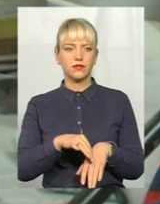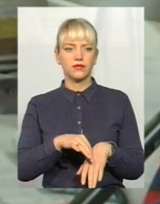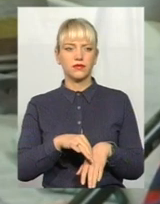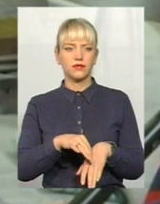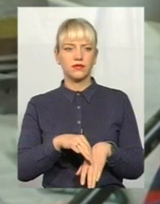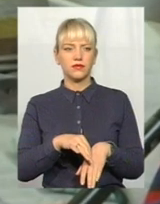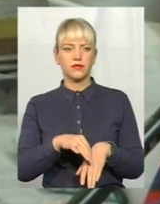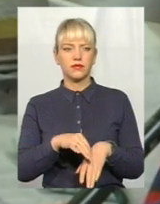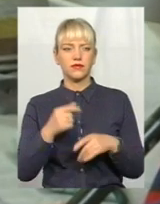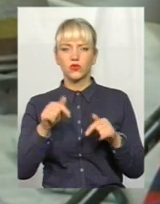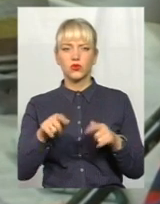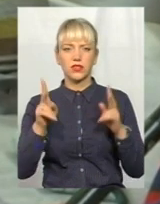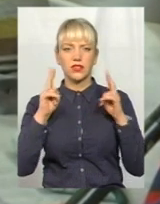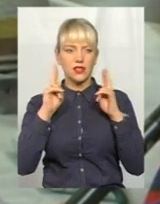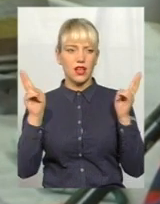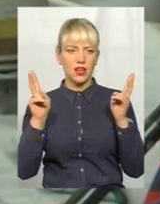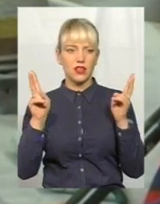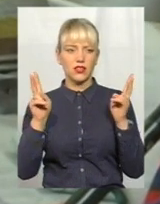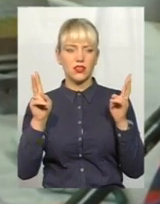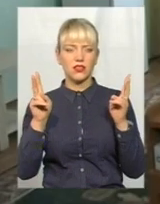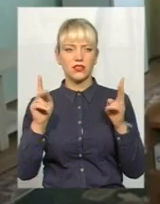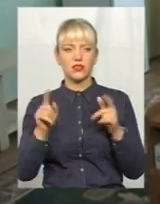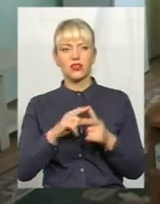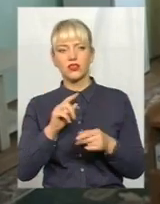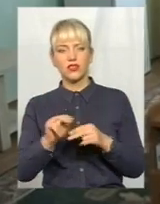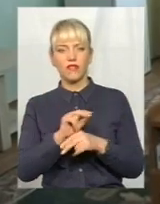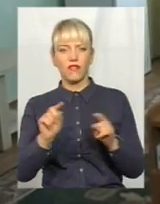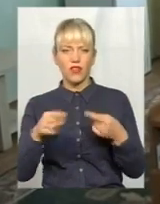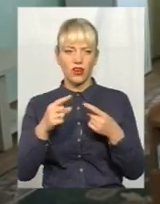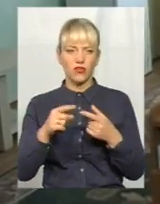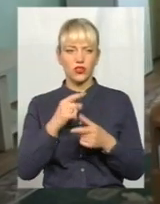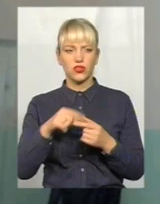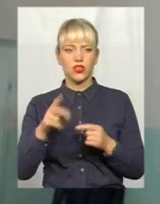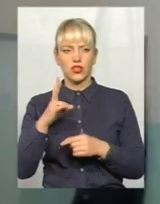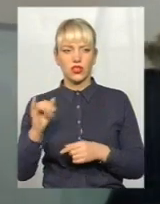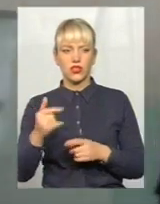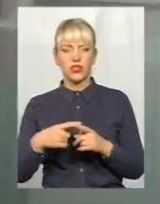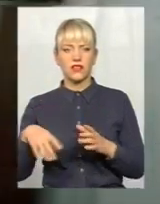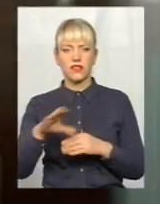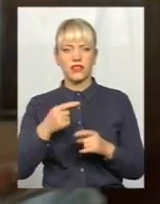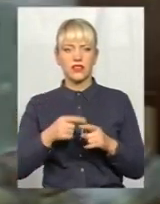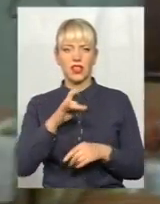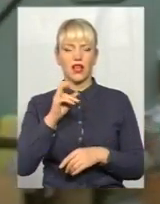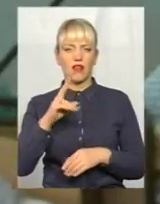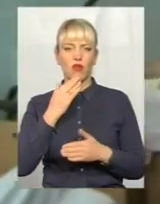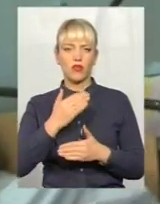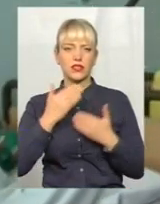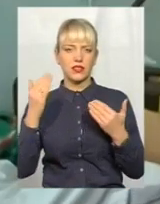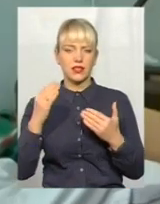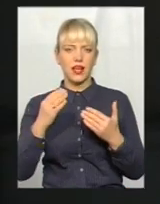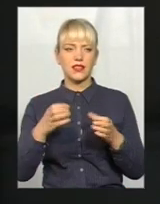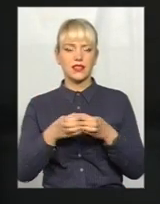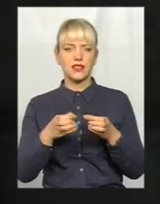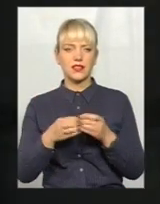Тут не знаю, чи ви лікують, чи ні. Майже всі тутешні пацієнти з раком на останніх стадіях. Їх